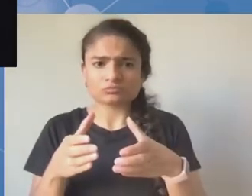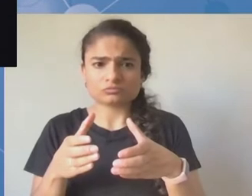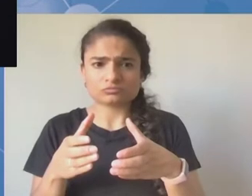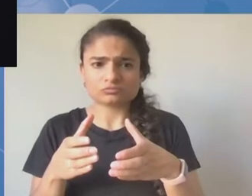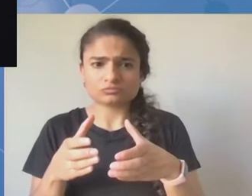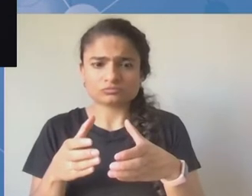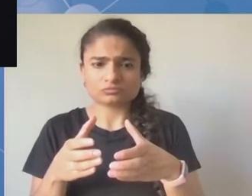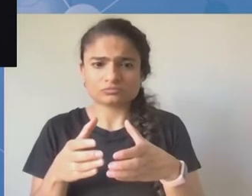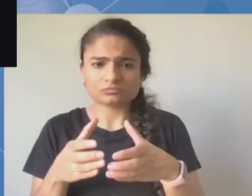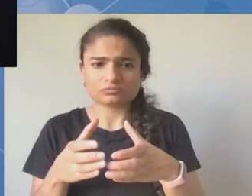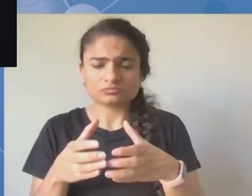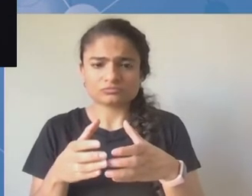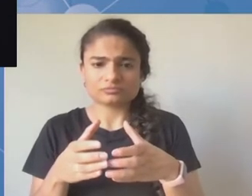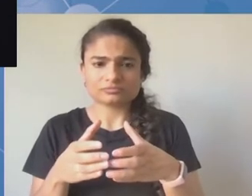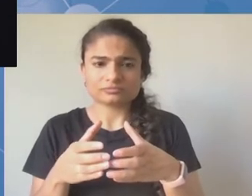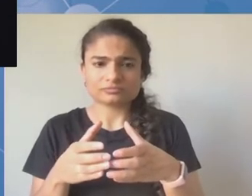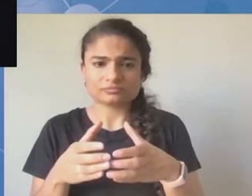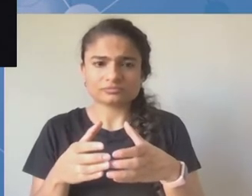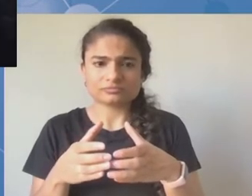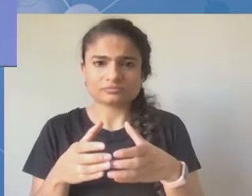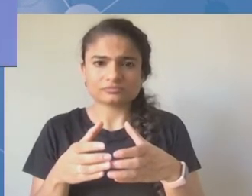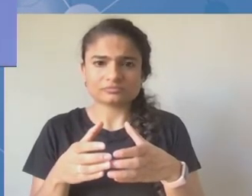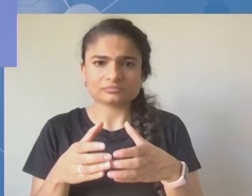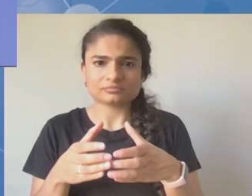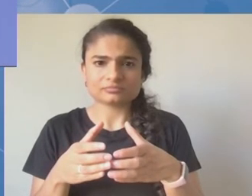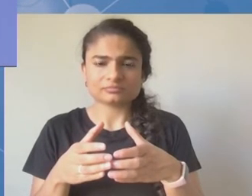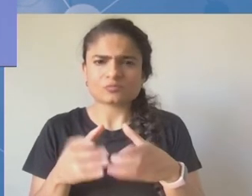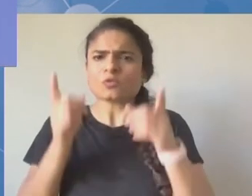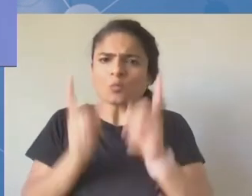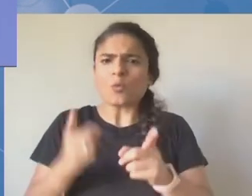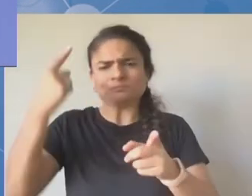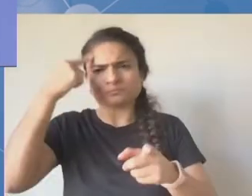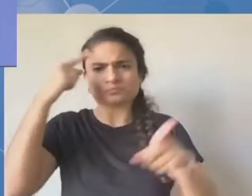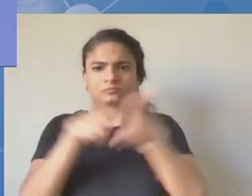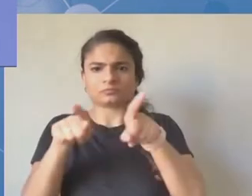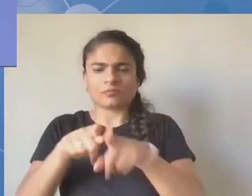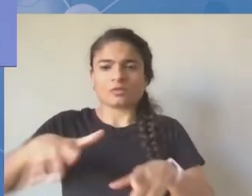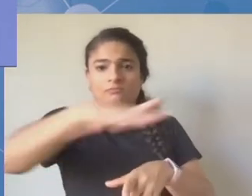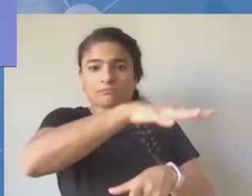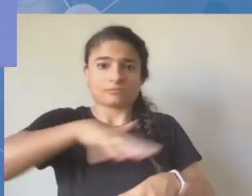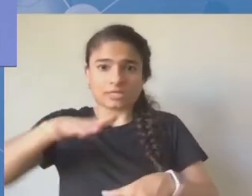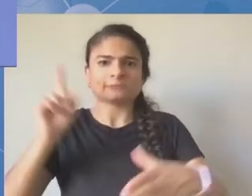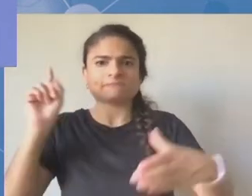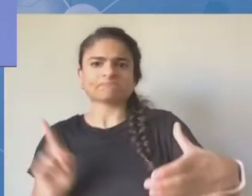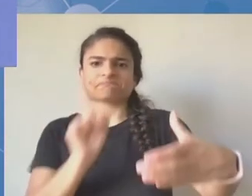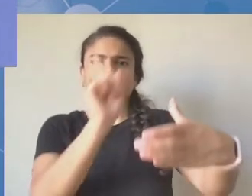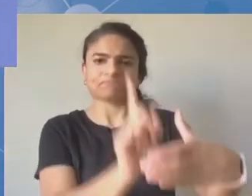sesje mentoringowe w ramach Szczytu Cyfrowego MZ. Bardzo dziękuję, to tyle z mojej strony. Dziękujemy, Neno. I kolejna osoba,